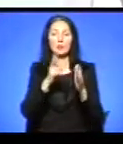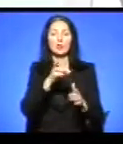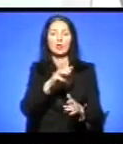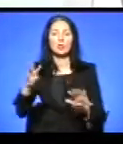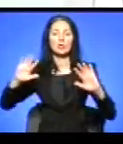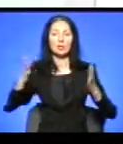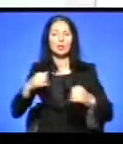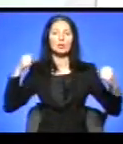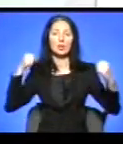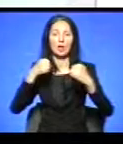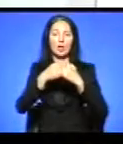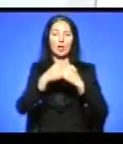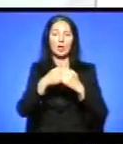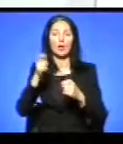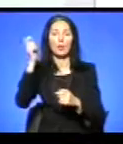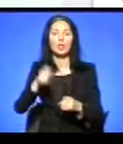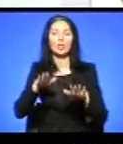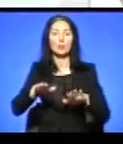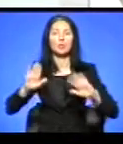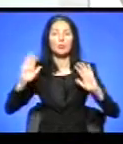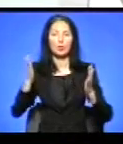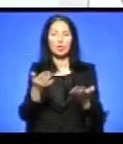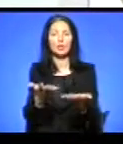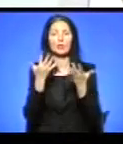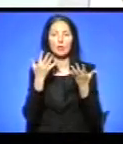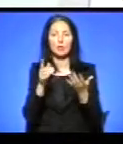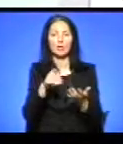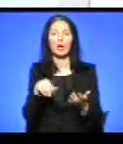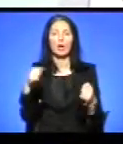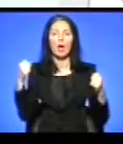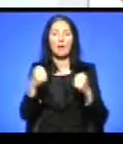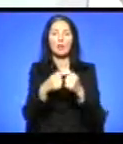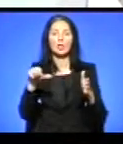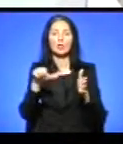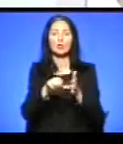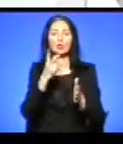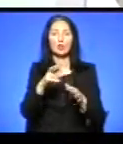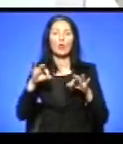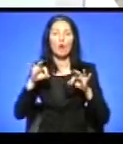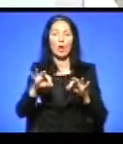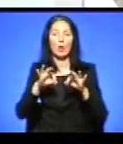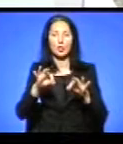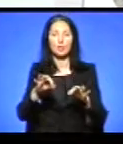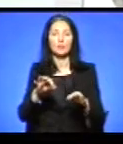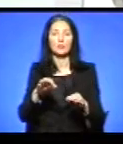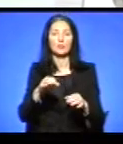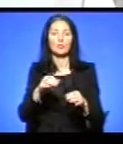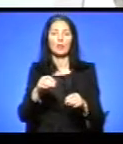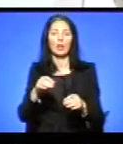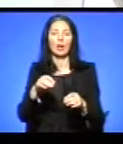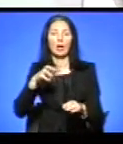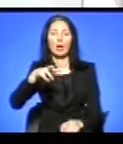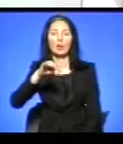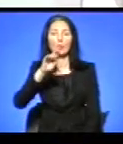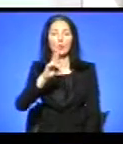«СПТП». Приїхавши на місце події, виявлено ДТП за участю двох транспортних засобів, а саме «Місубісі»